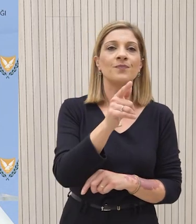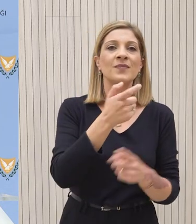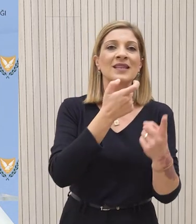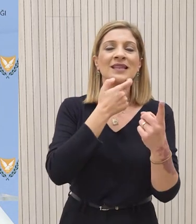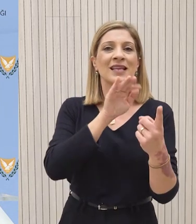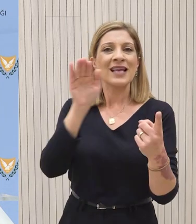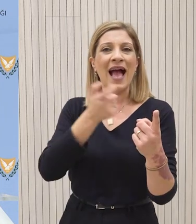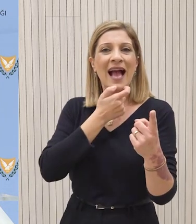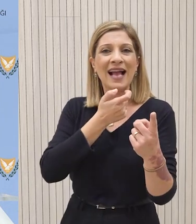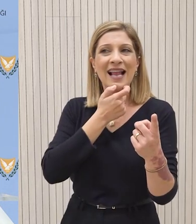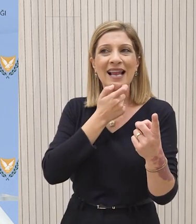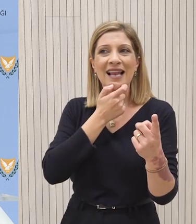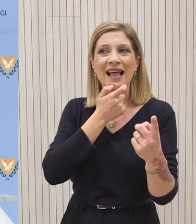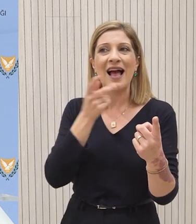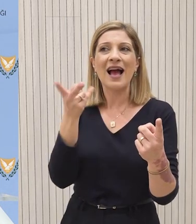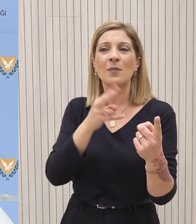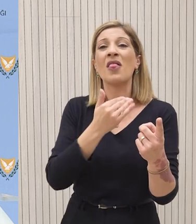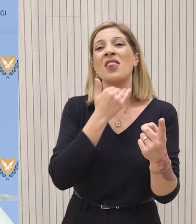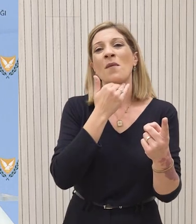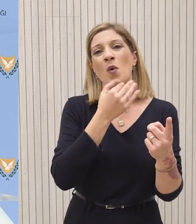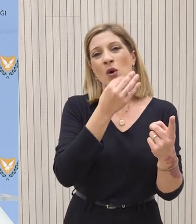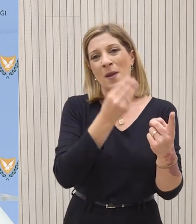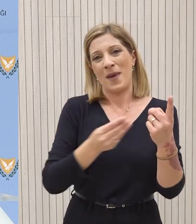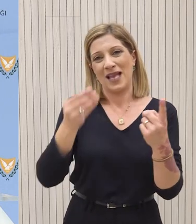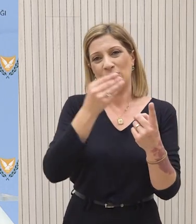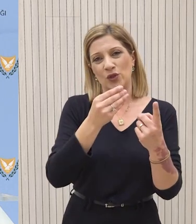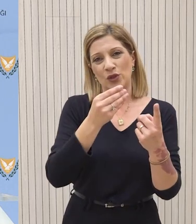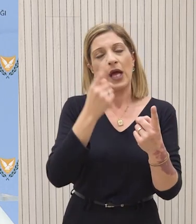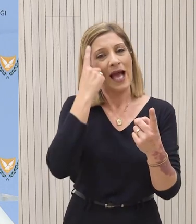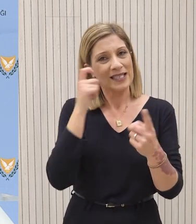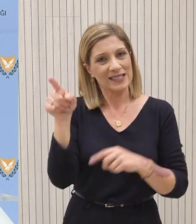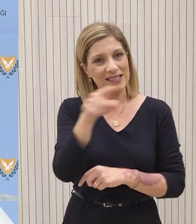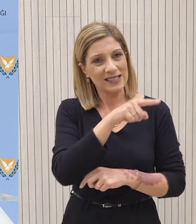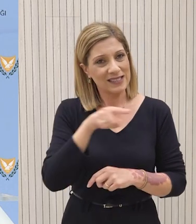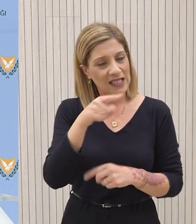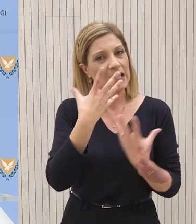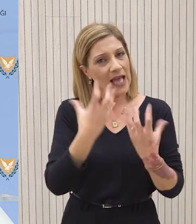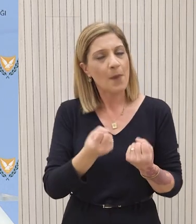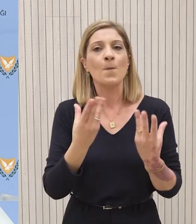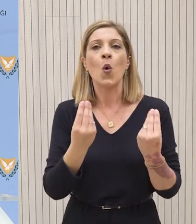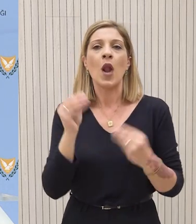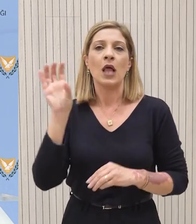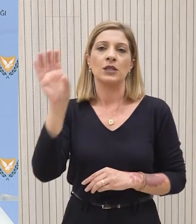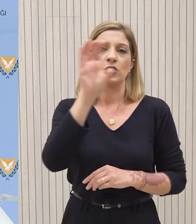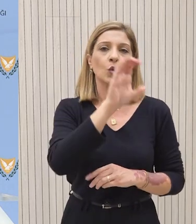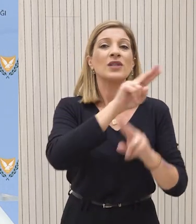πρωτοβουλία. Αυτή τη στιγμή δεν μπορώ να πρόβω σε περισσότερες αναγκοινώσεις αλλά να είστε βέβαιοι ότι είναι αρκετά τα κράτη αλλά και οι διεθνείς οργανισμοί οι